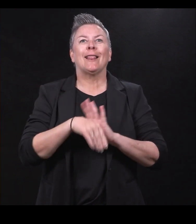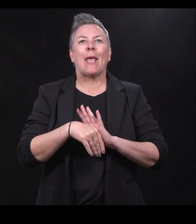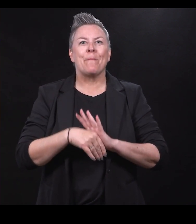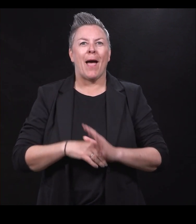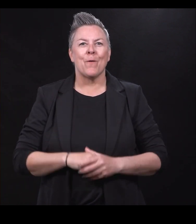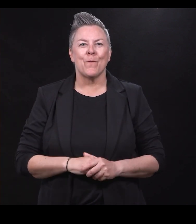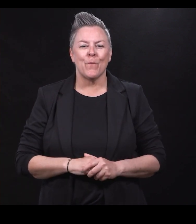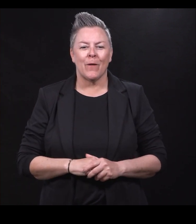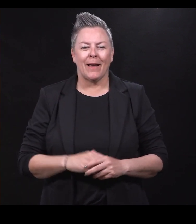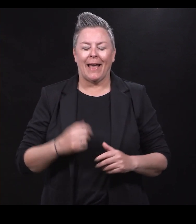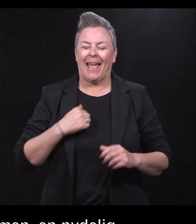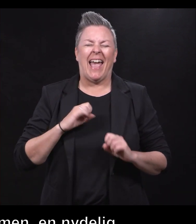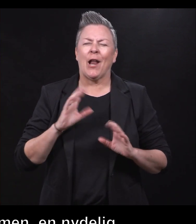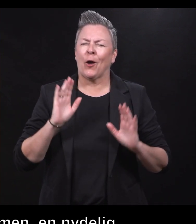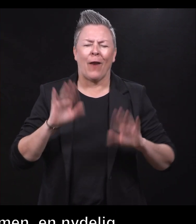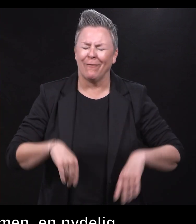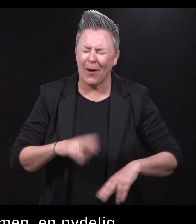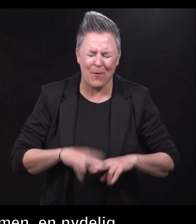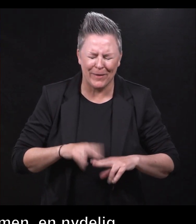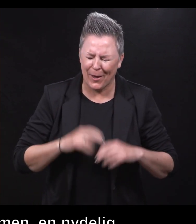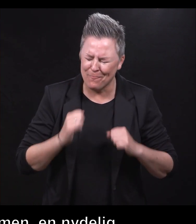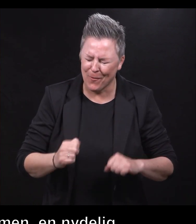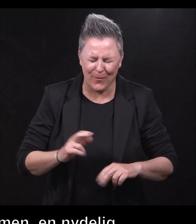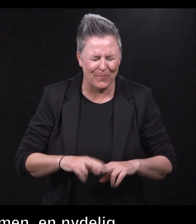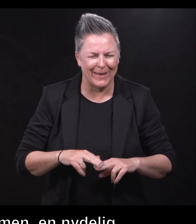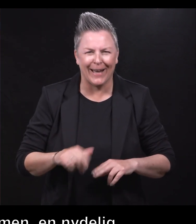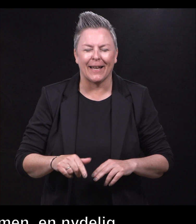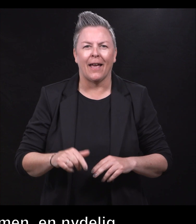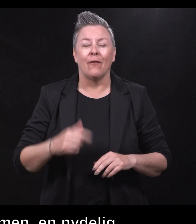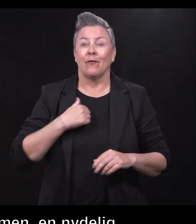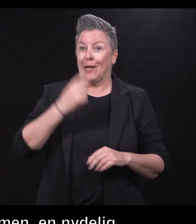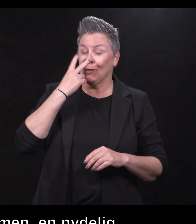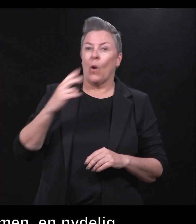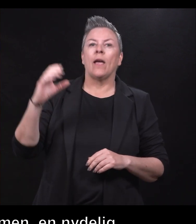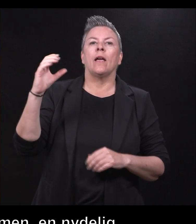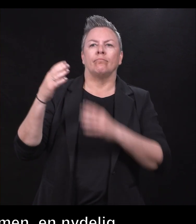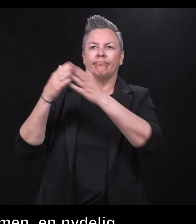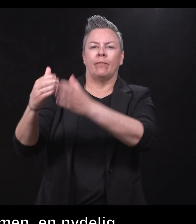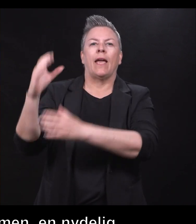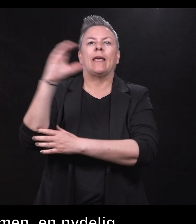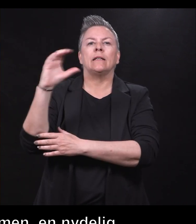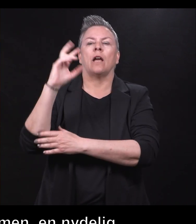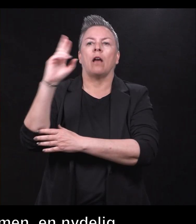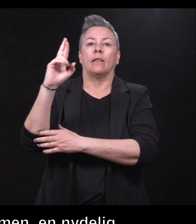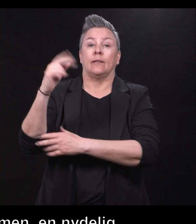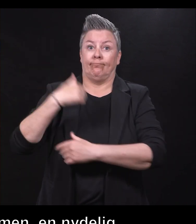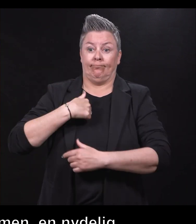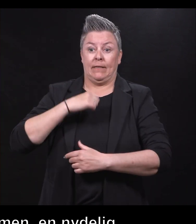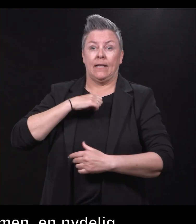Jeg klarer ikke å la være å kommentere det, for det første så, når jeg så Kristian Radik, jeg har nemlig en personlig drøm.